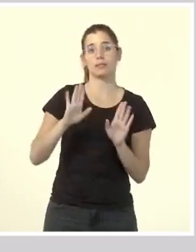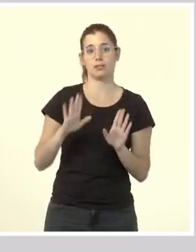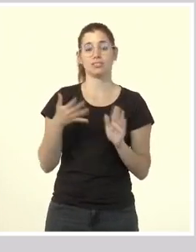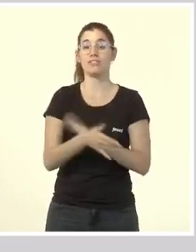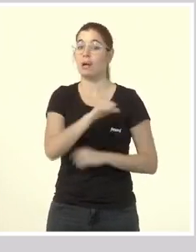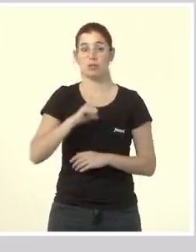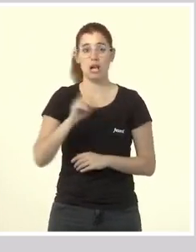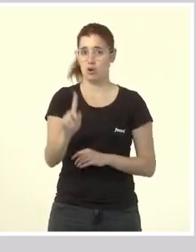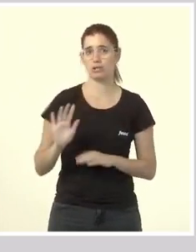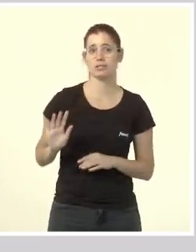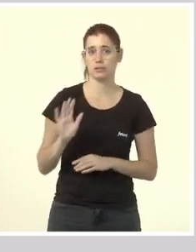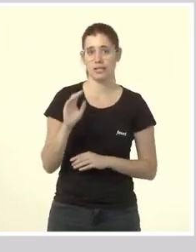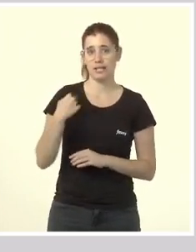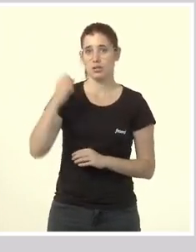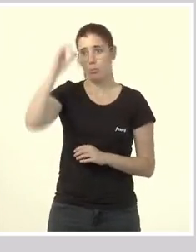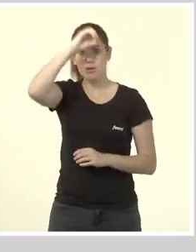postura personal.